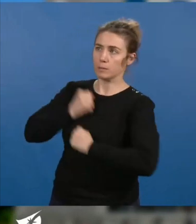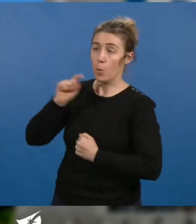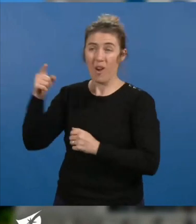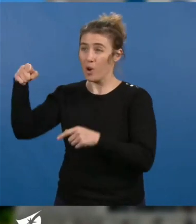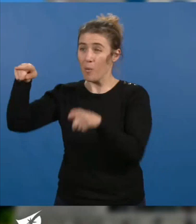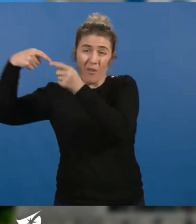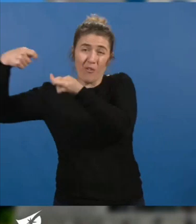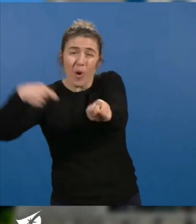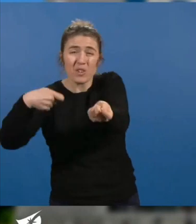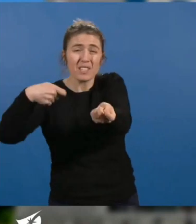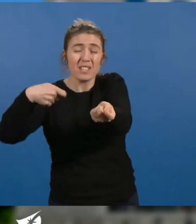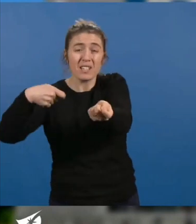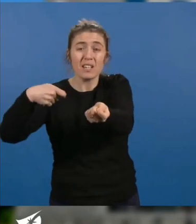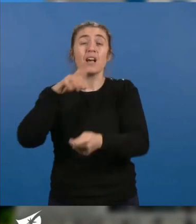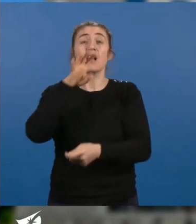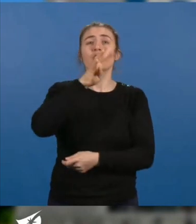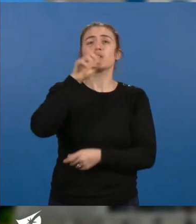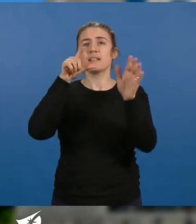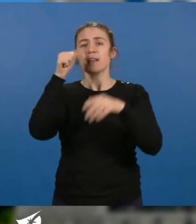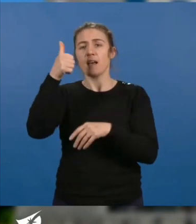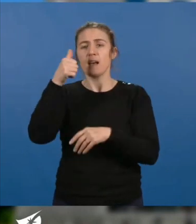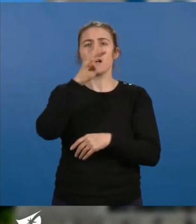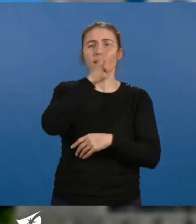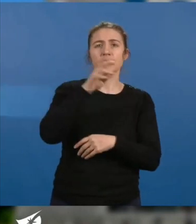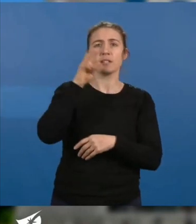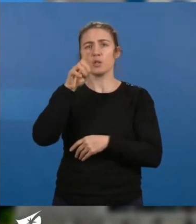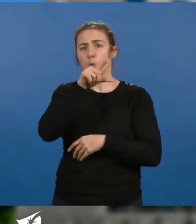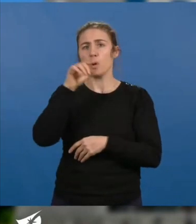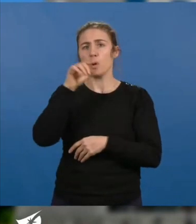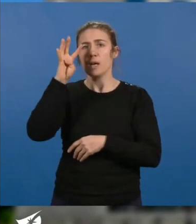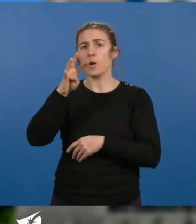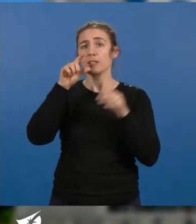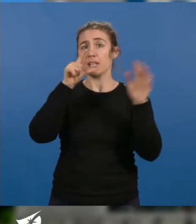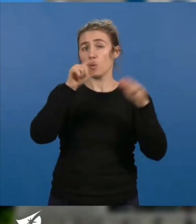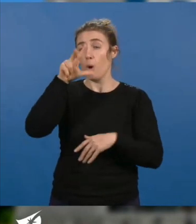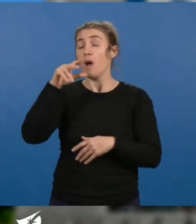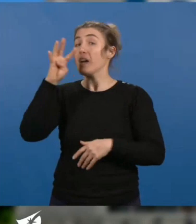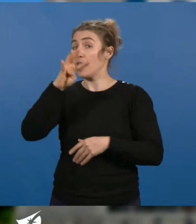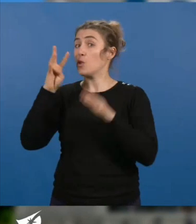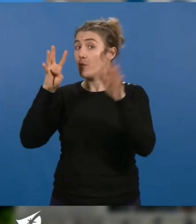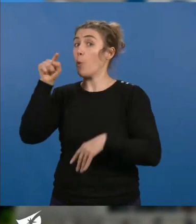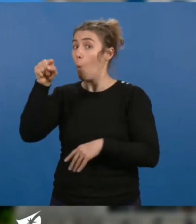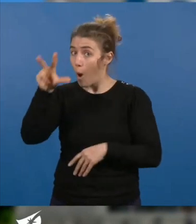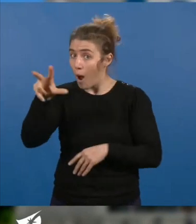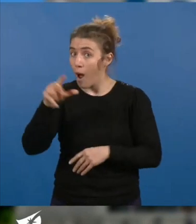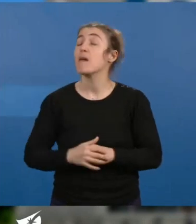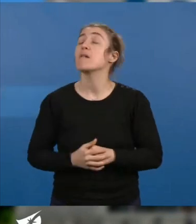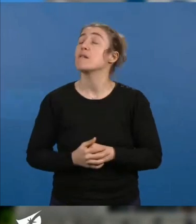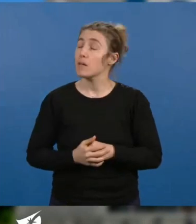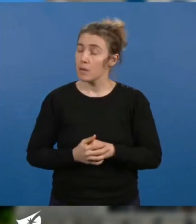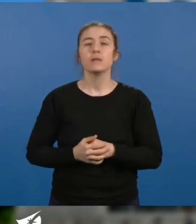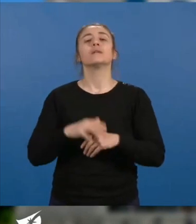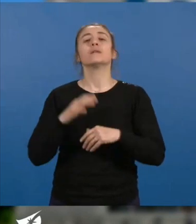47.1, 44.2, 44.3 et enfin le 49.3. Depuis, nous assistons à des